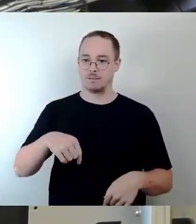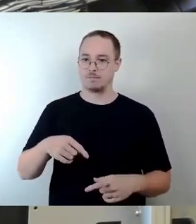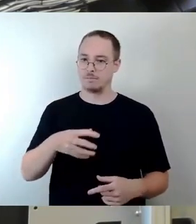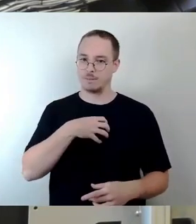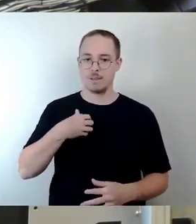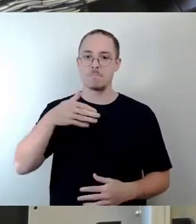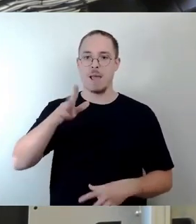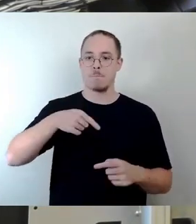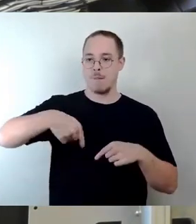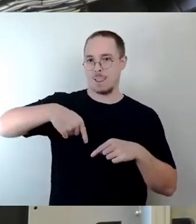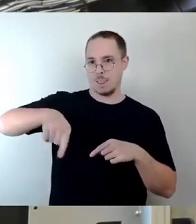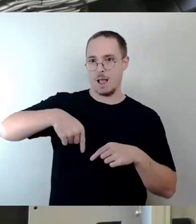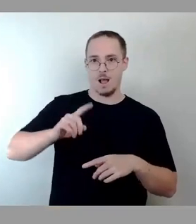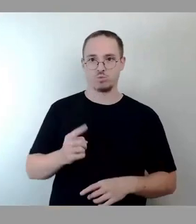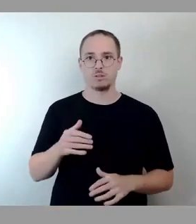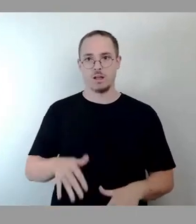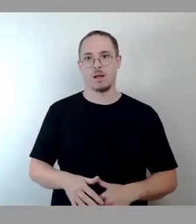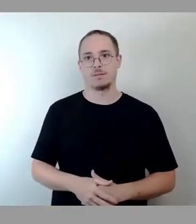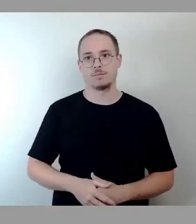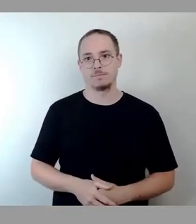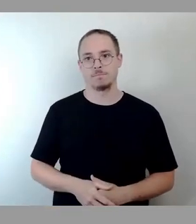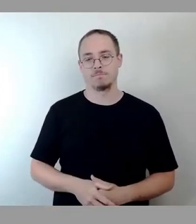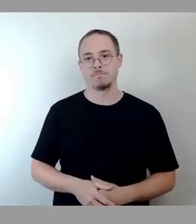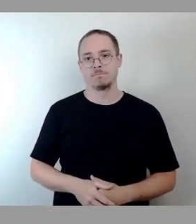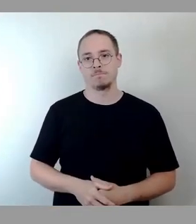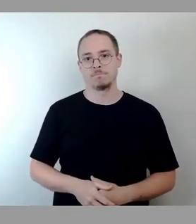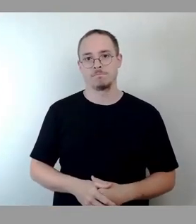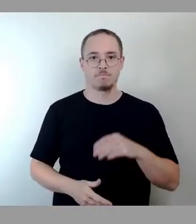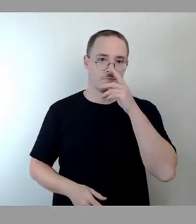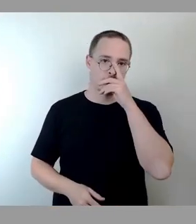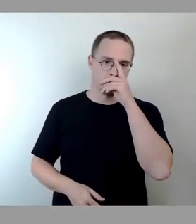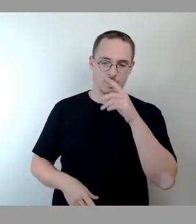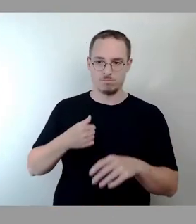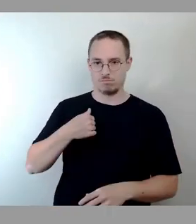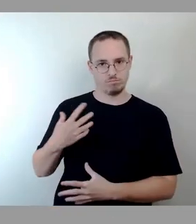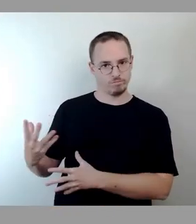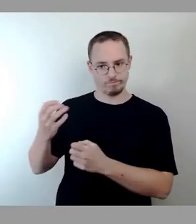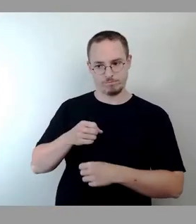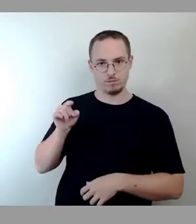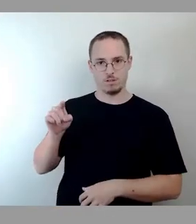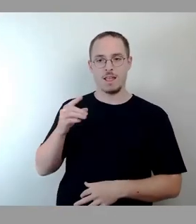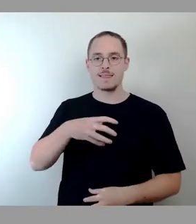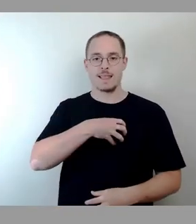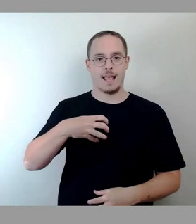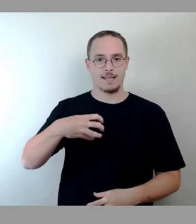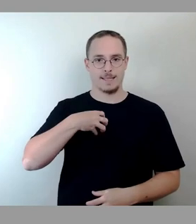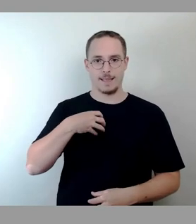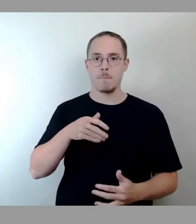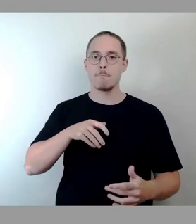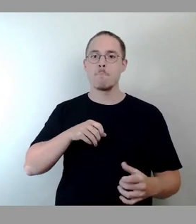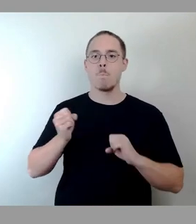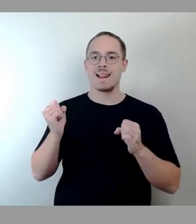Ich habe hier mal was rausgezogen vom Dresdner Mobilitätsplan. Der zeigt, dass wir